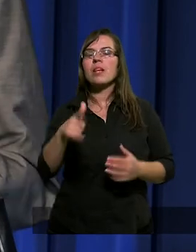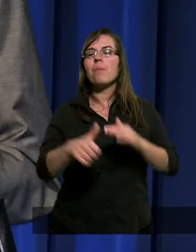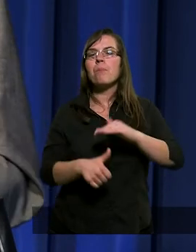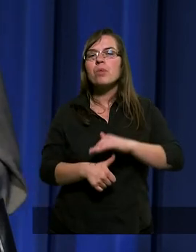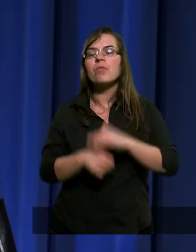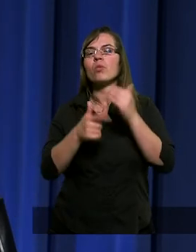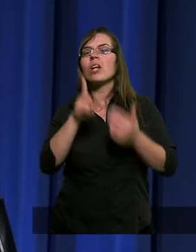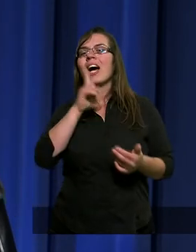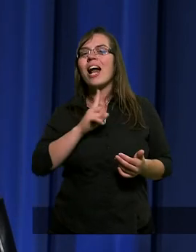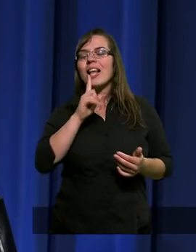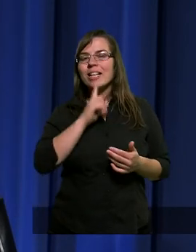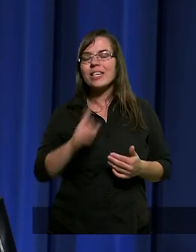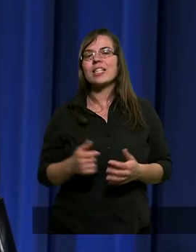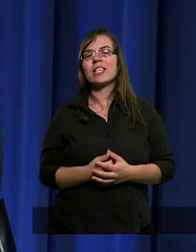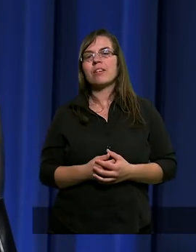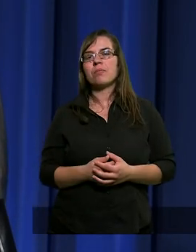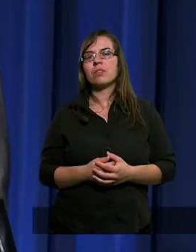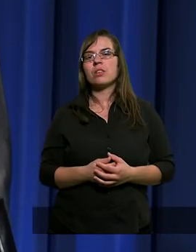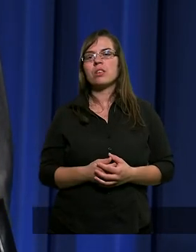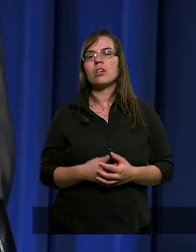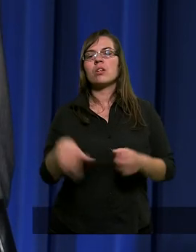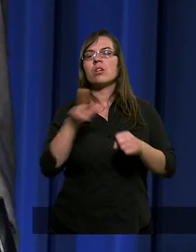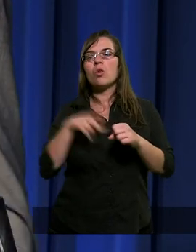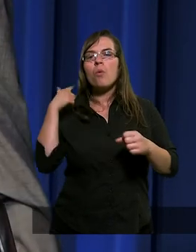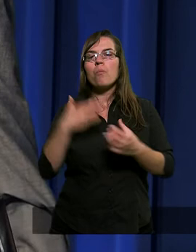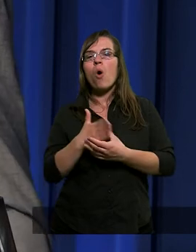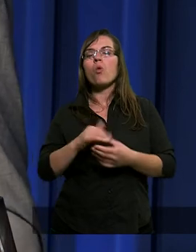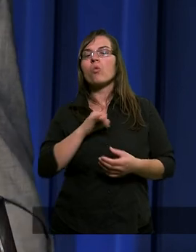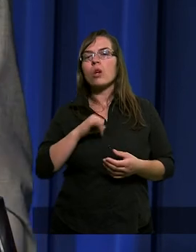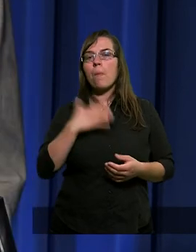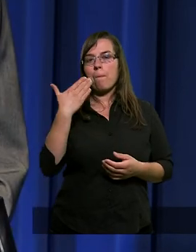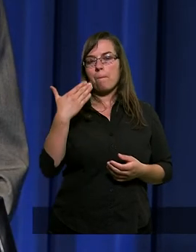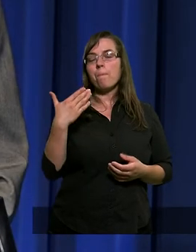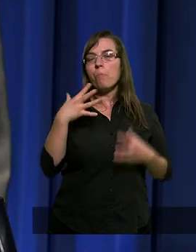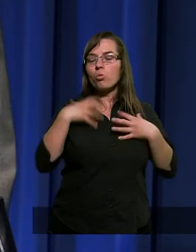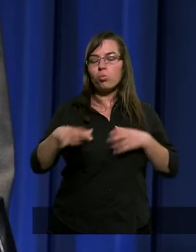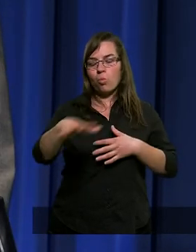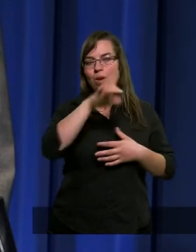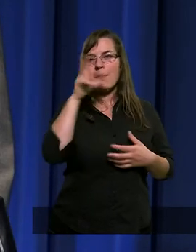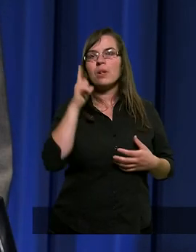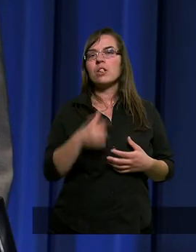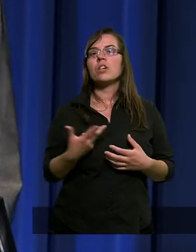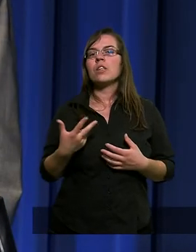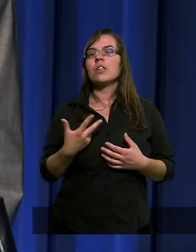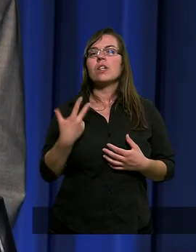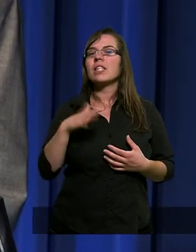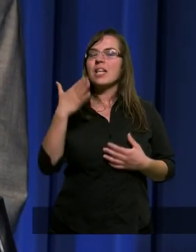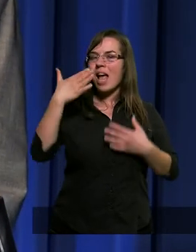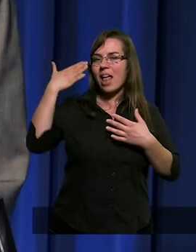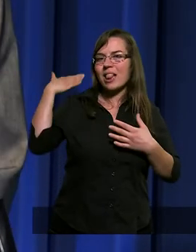Ale przywódców religijnych, którzy posłużą się Motłochem, ja